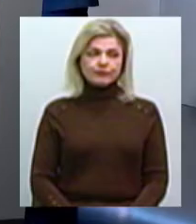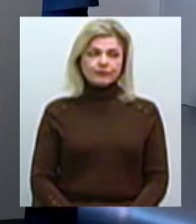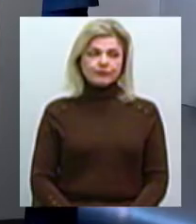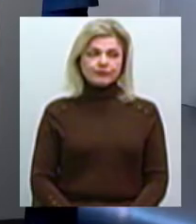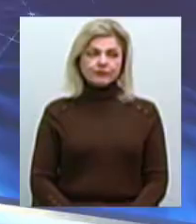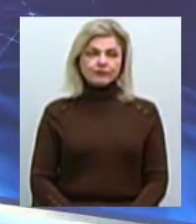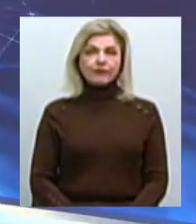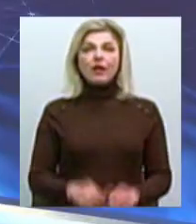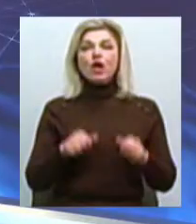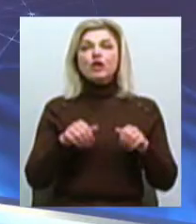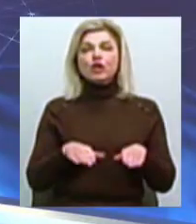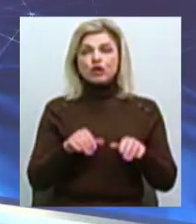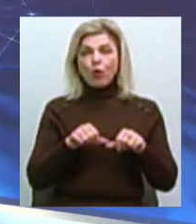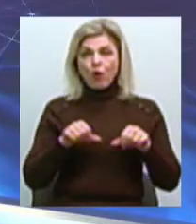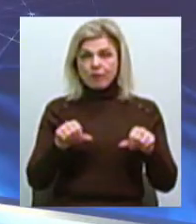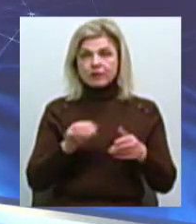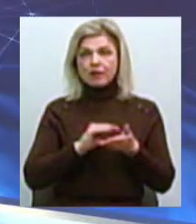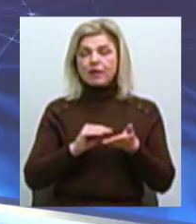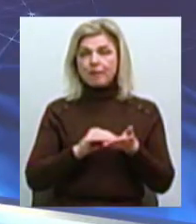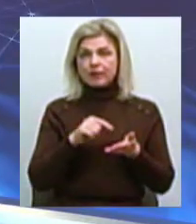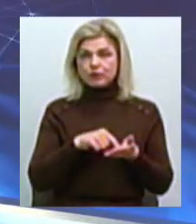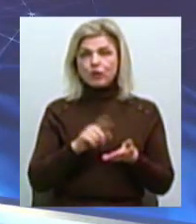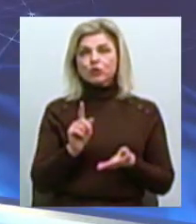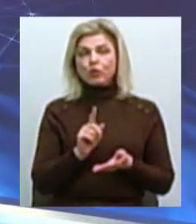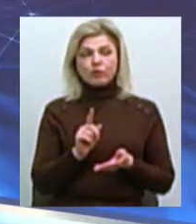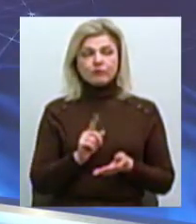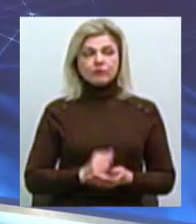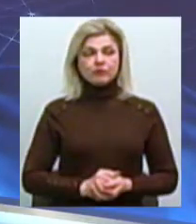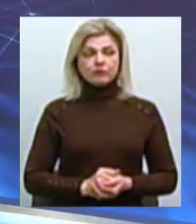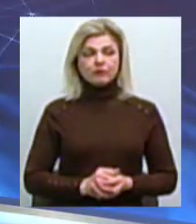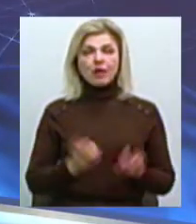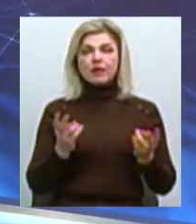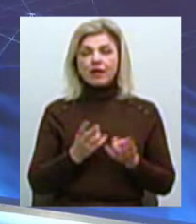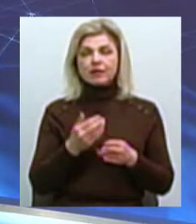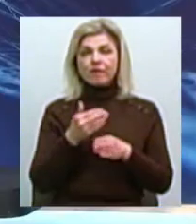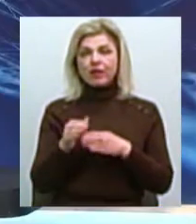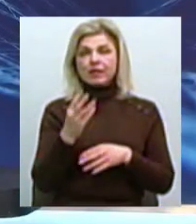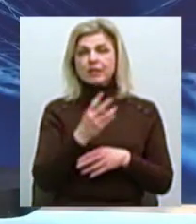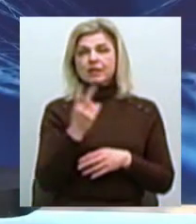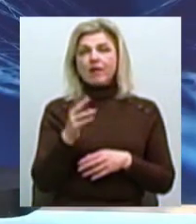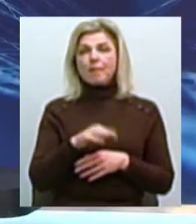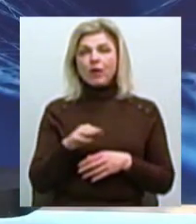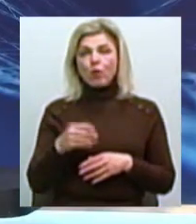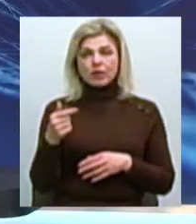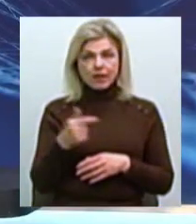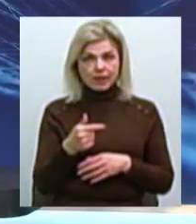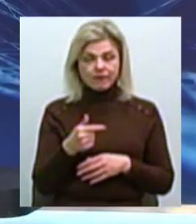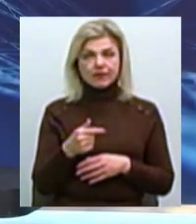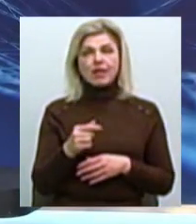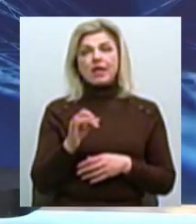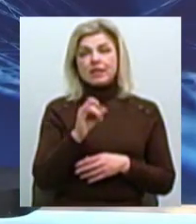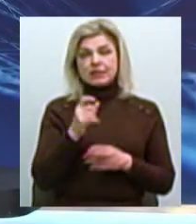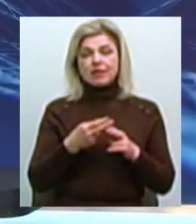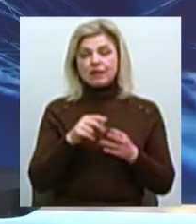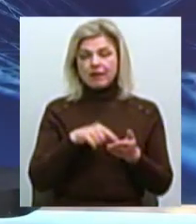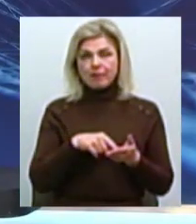Уже в рішенні комісії йдеться про те, що необхідно виділити 32 мільйони гривень, з яких